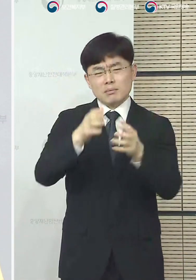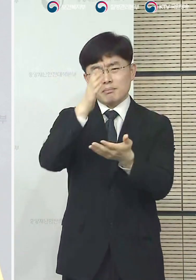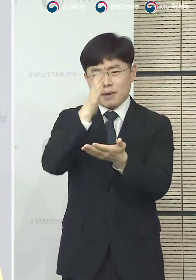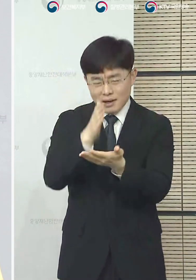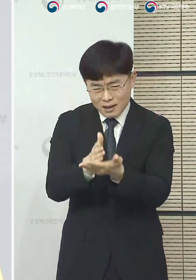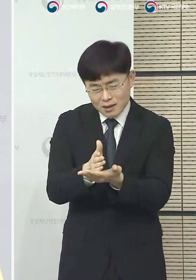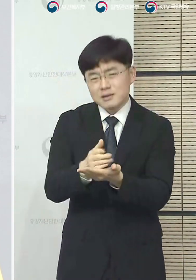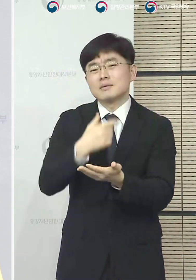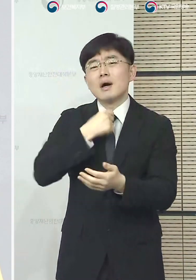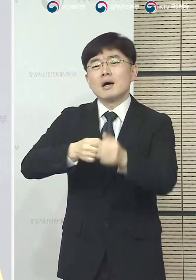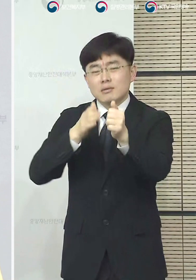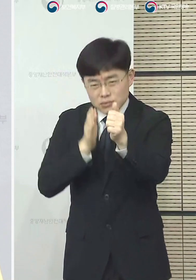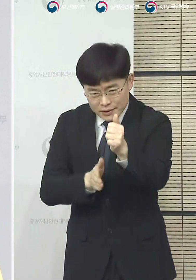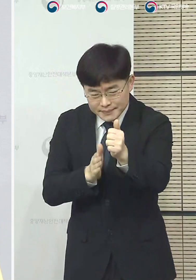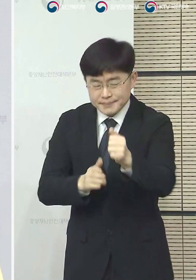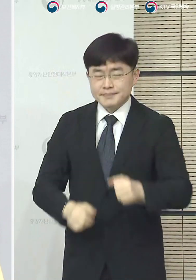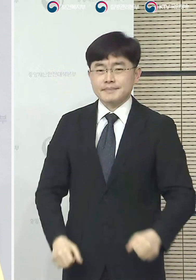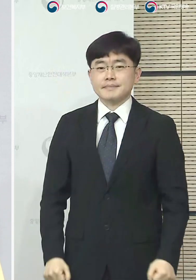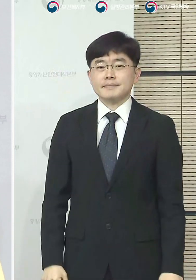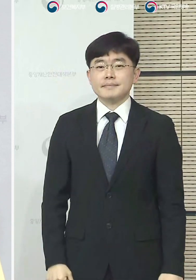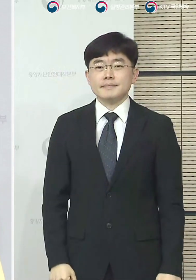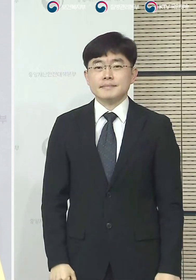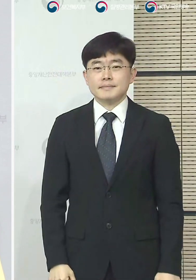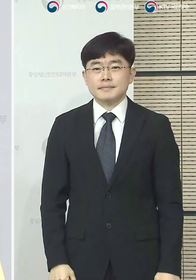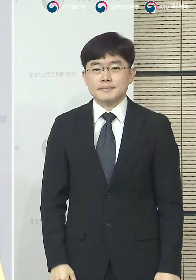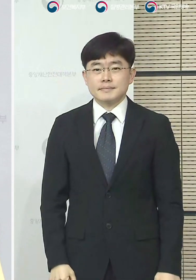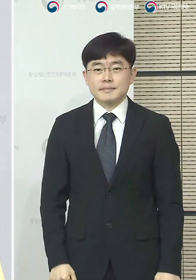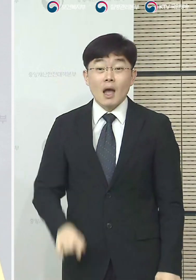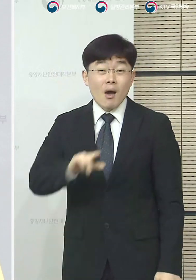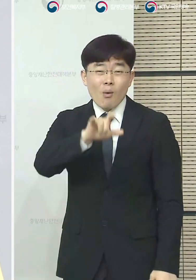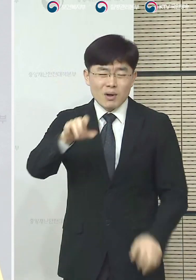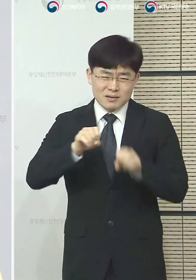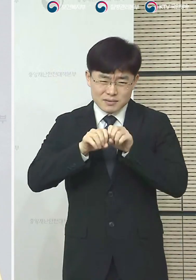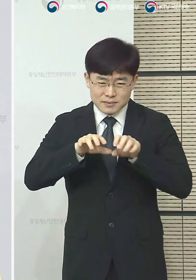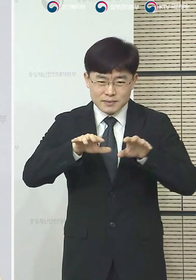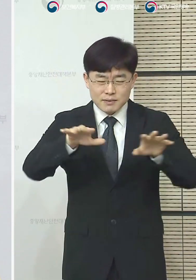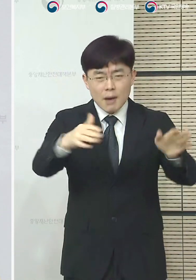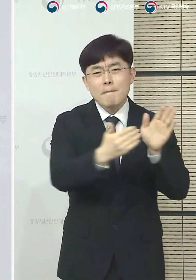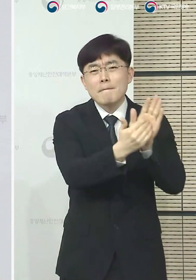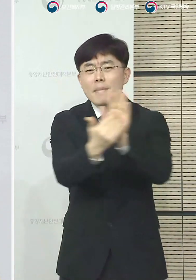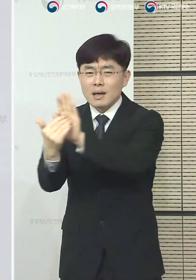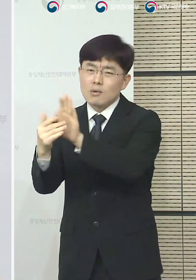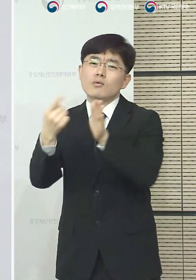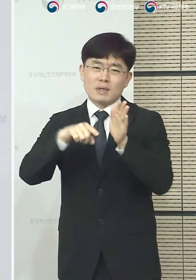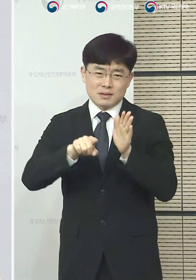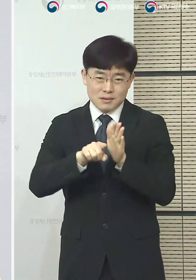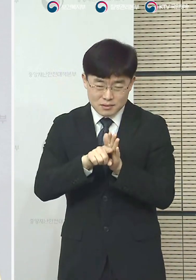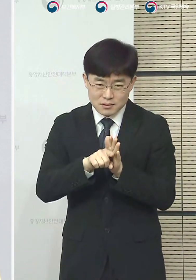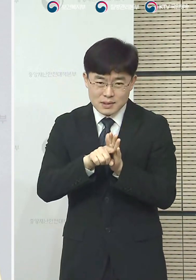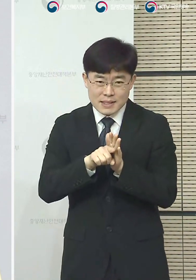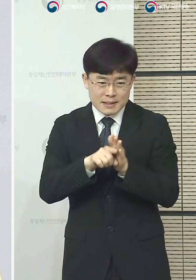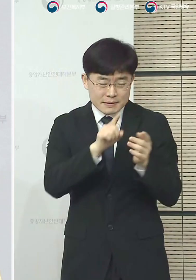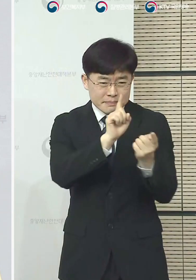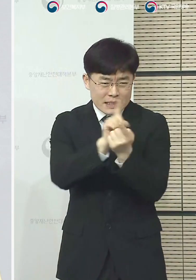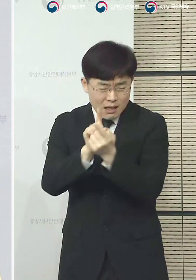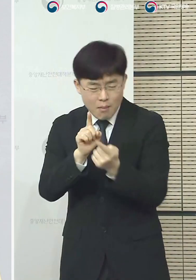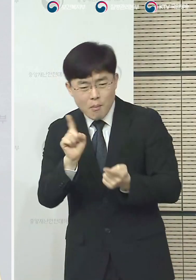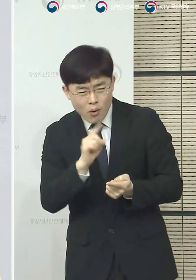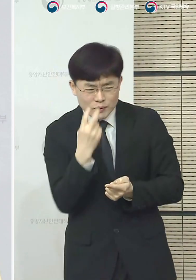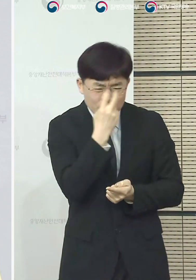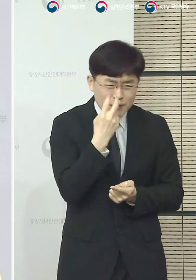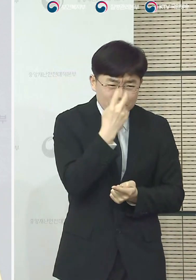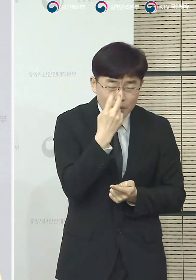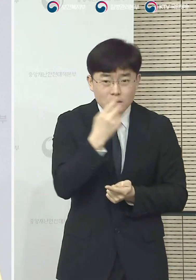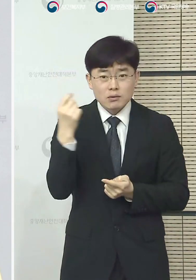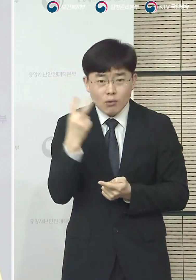지속적으로 강조해 왔습니다. 코로나19 확산을 막기 위해서는 역학조사를 통하여 확진